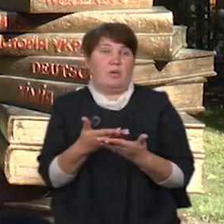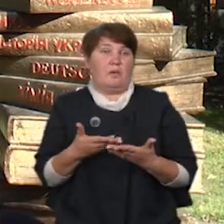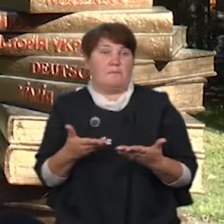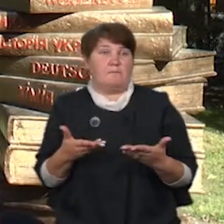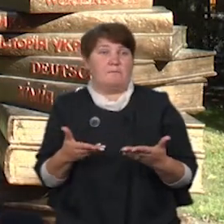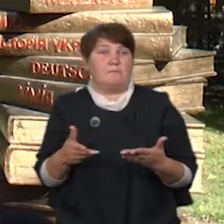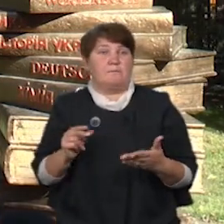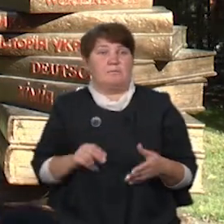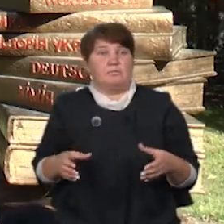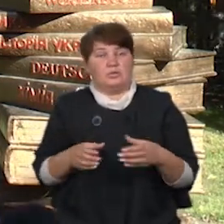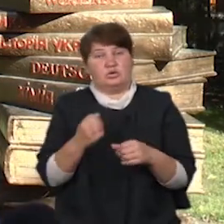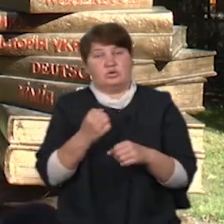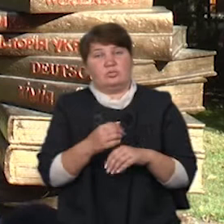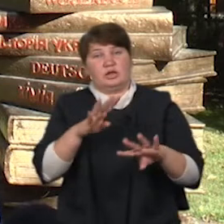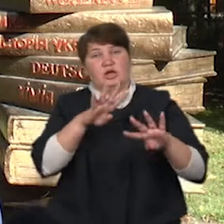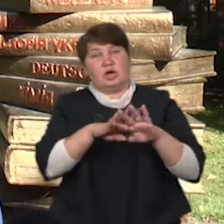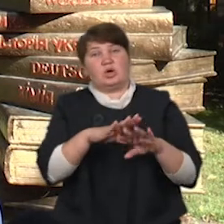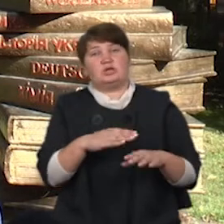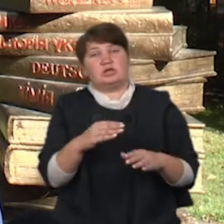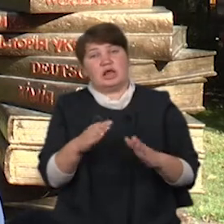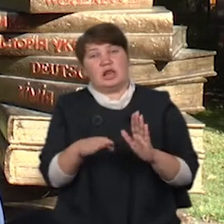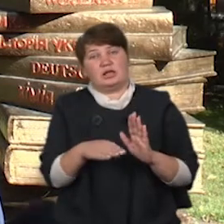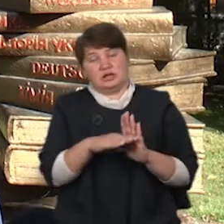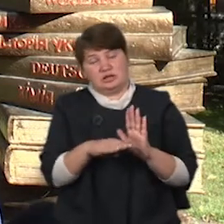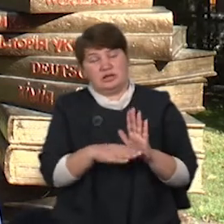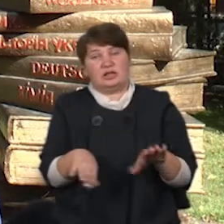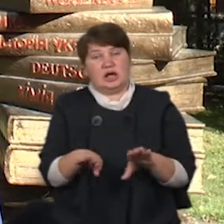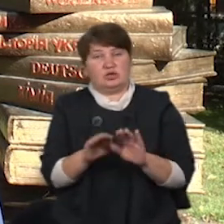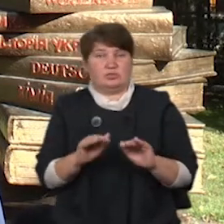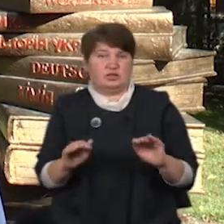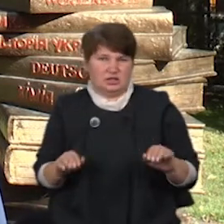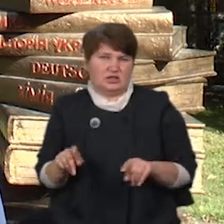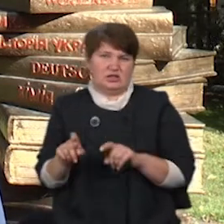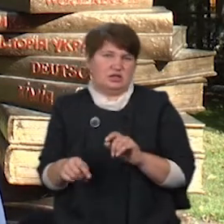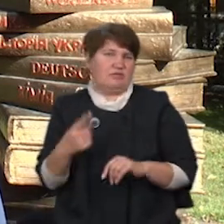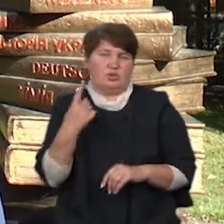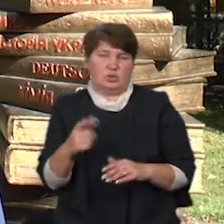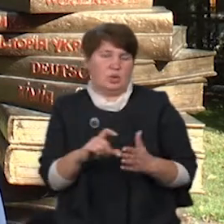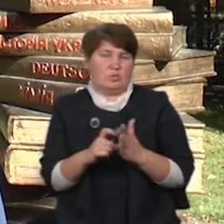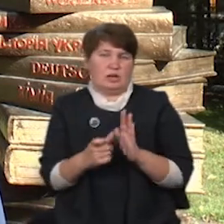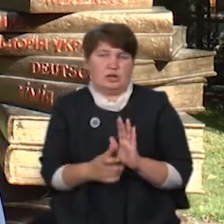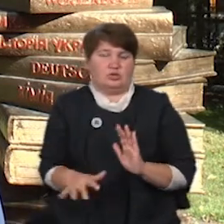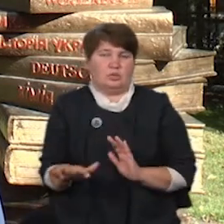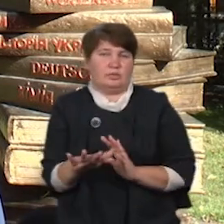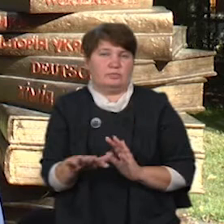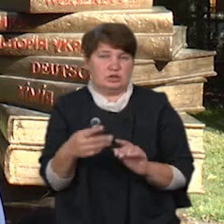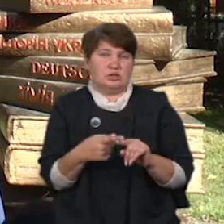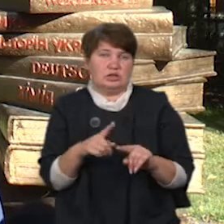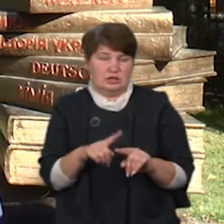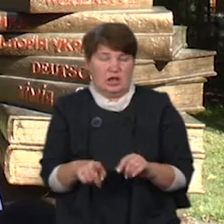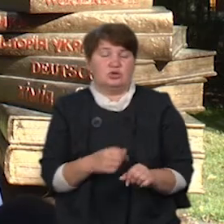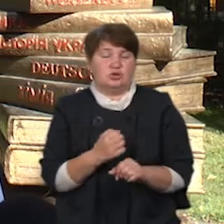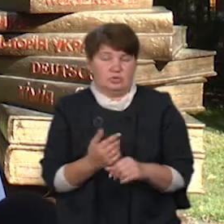зробили розклад так, щоб максимально можливу учні сиділи в одному класному приміщенні. Це ми зробили.